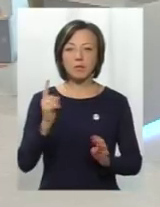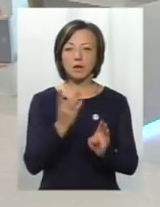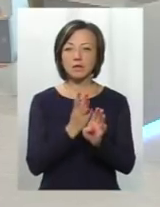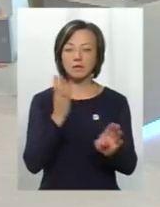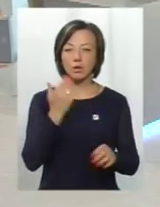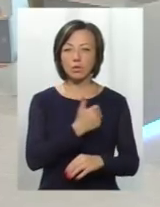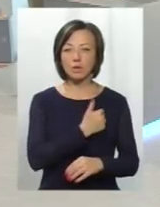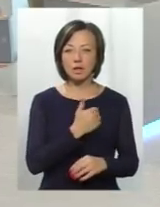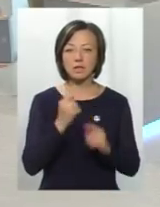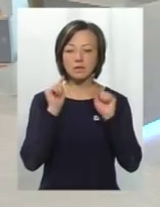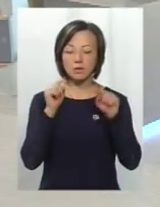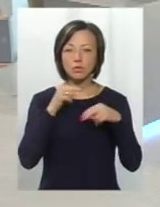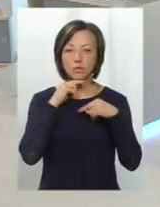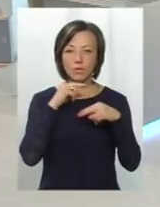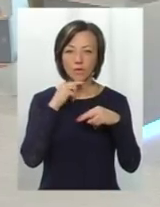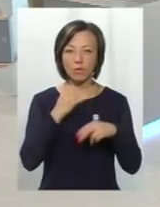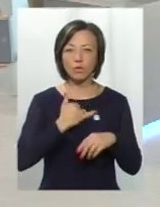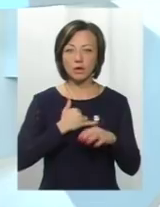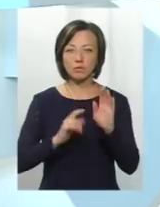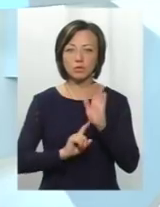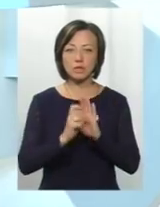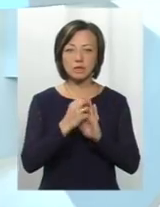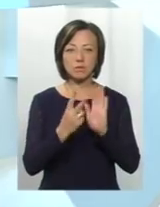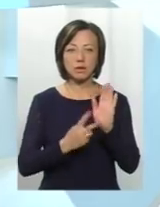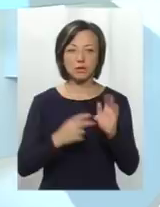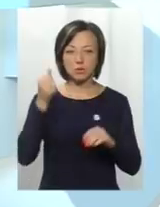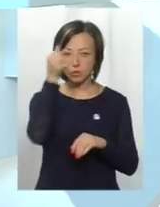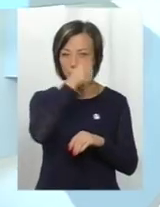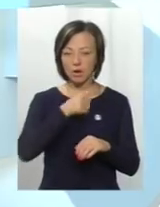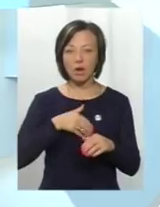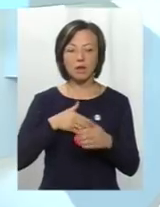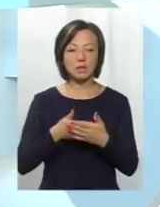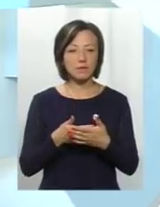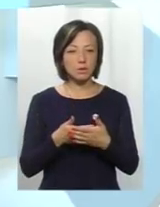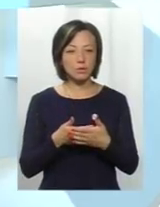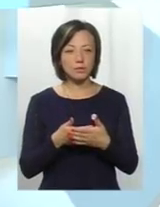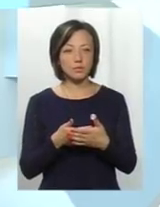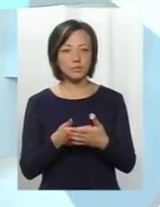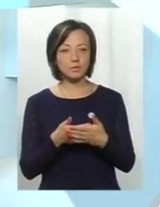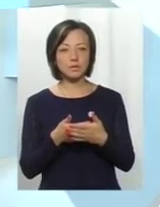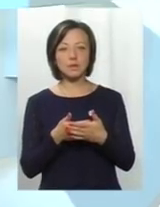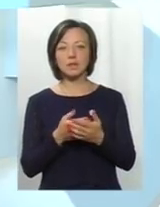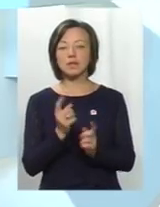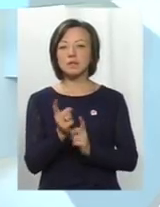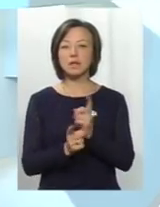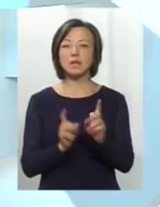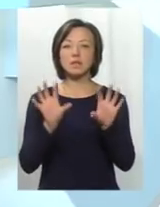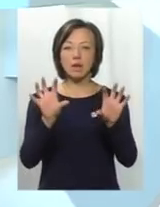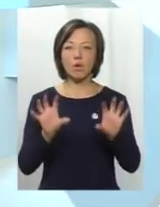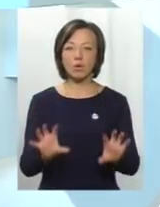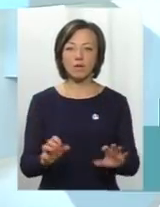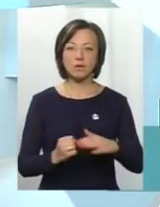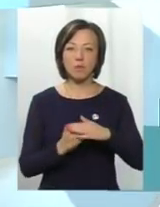звернути увагу на те, що у нас, починаючи з 2017 року, досить активно змінилася законодавча база